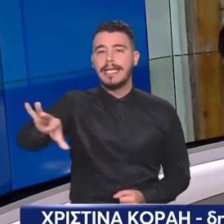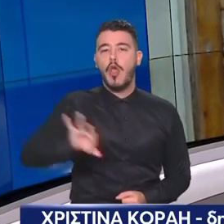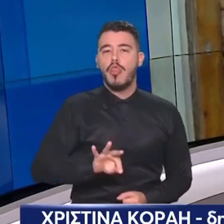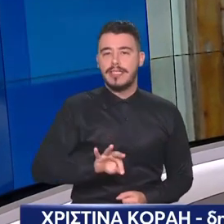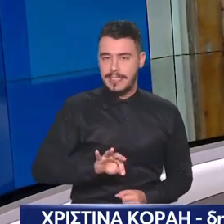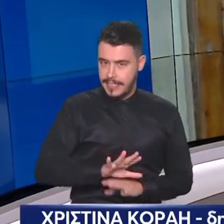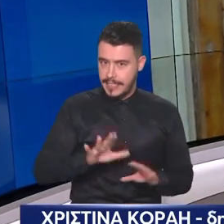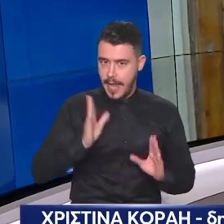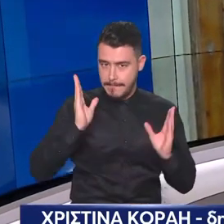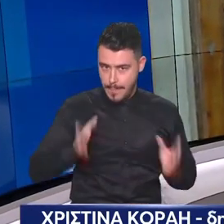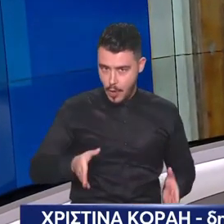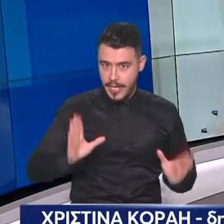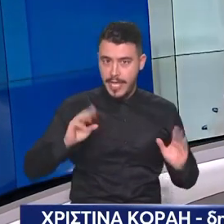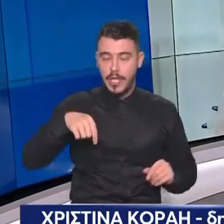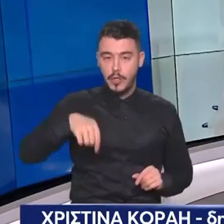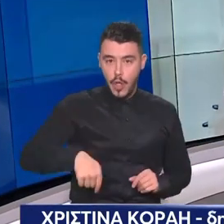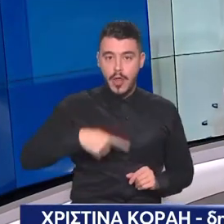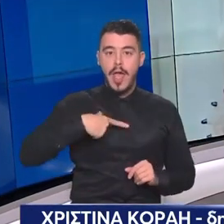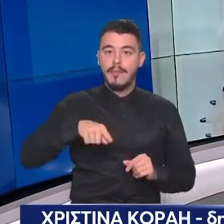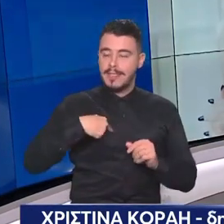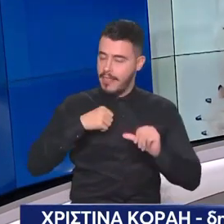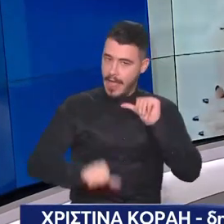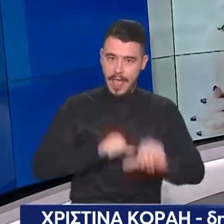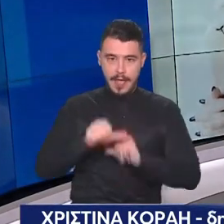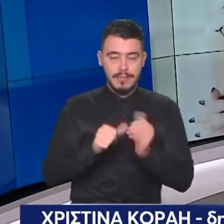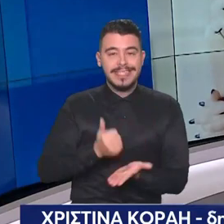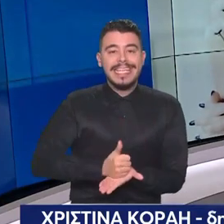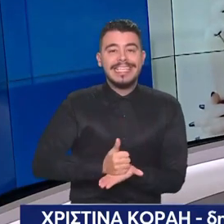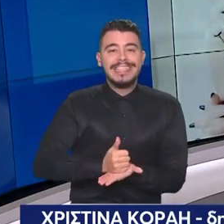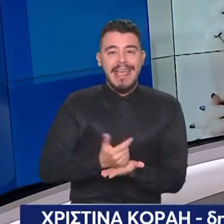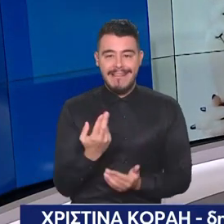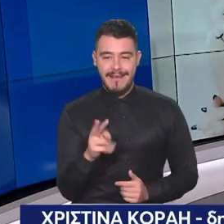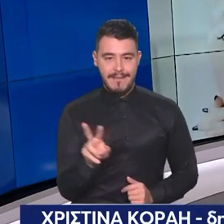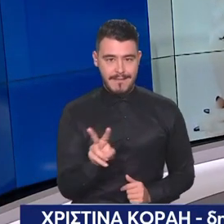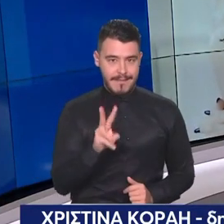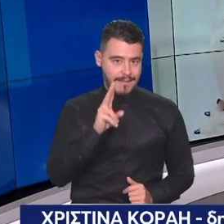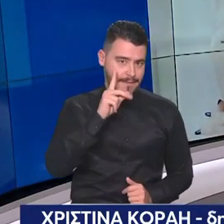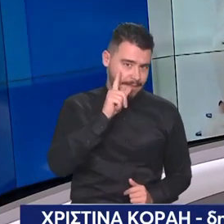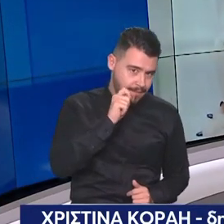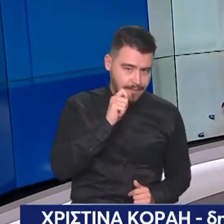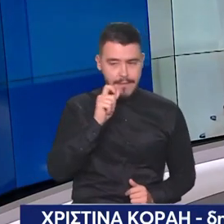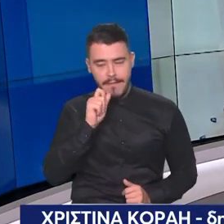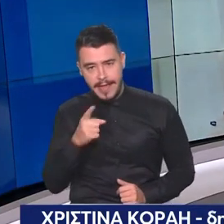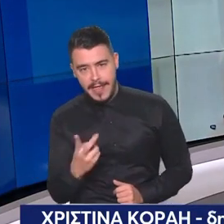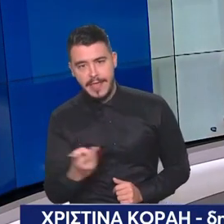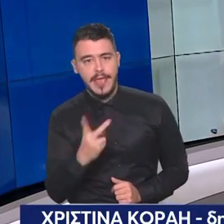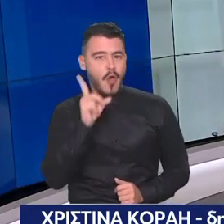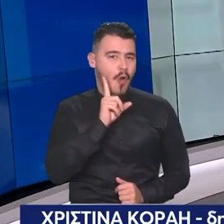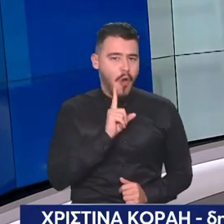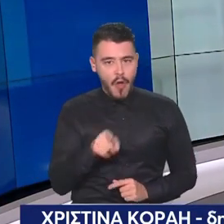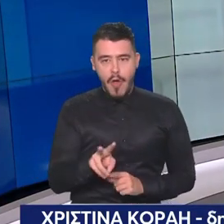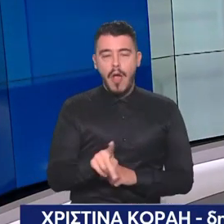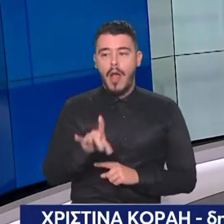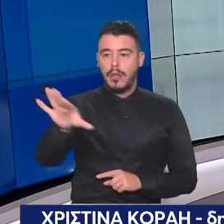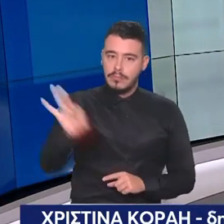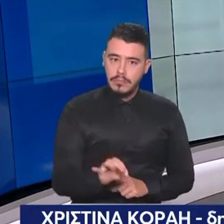σύντροφό τους. Εδώ είναι η είδηση πρώτη και θα ακούσετε και τη συνεχεία της μετά. Στο σχέδιο της κυβέρνησης όπως περίπου δεν μπορεί και να